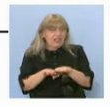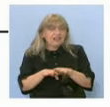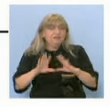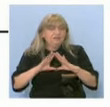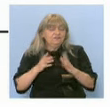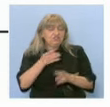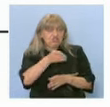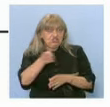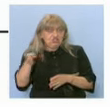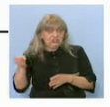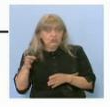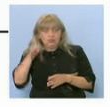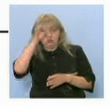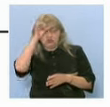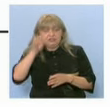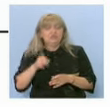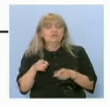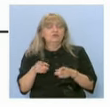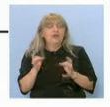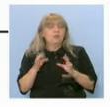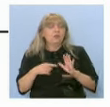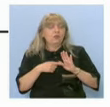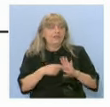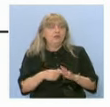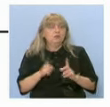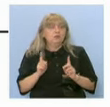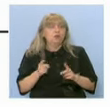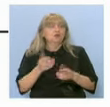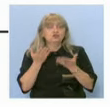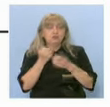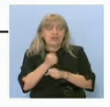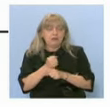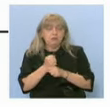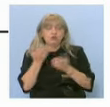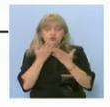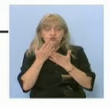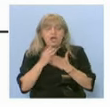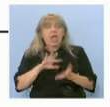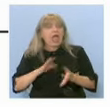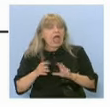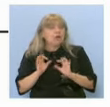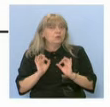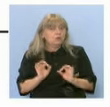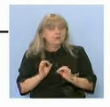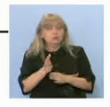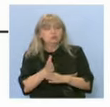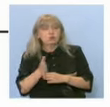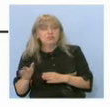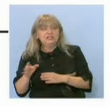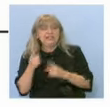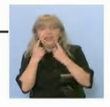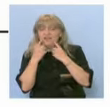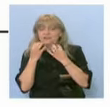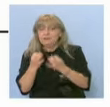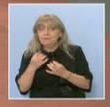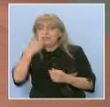в еднакви, като това е модела, по който ще работите и ще учите, а мяко се отдели всъщност внимание на